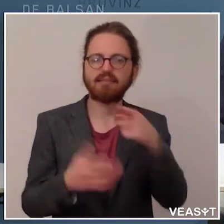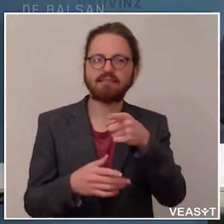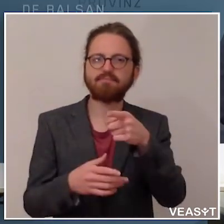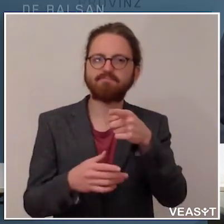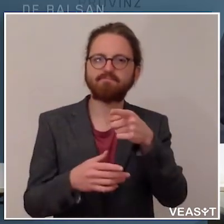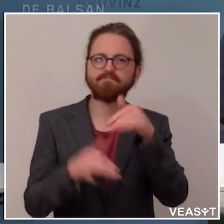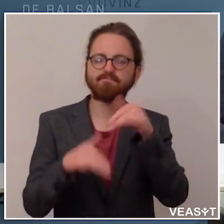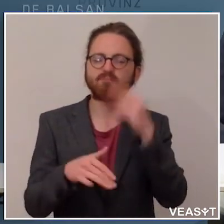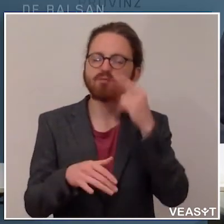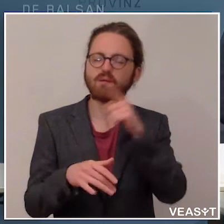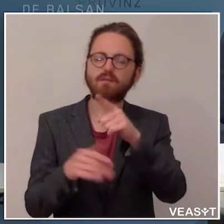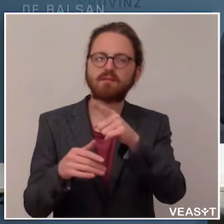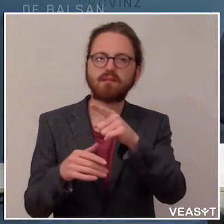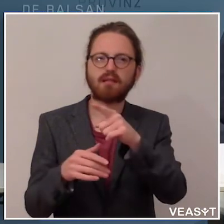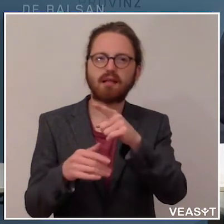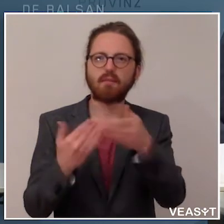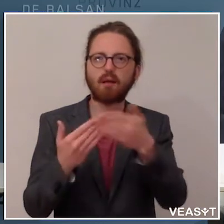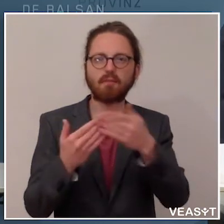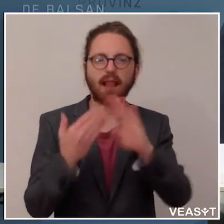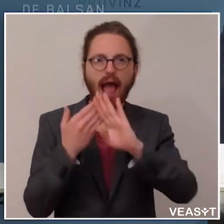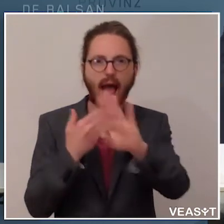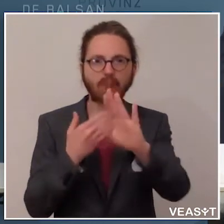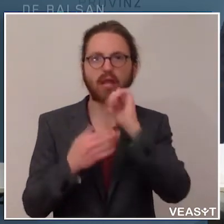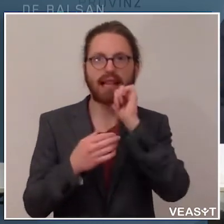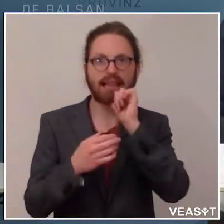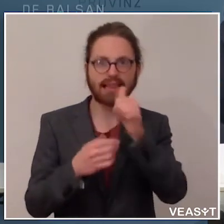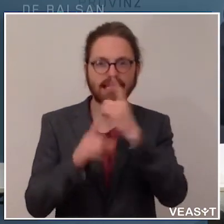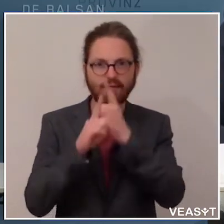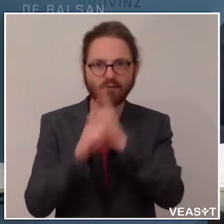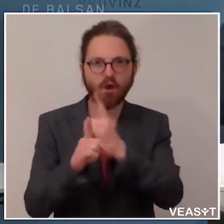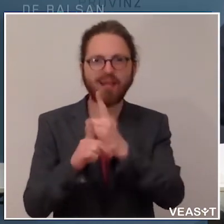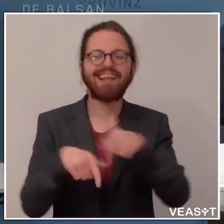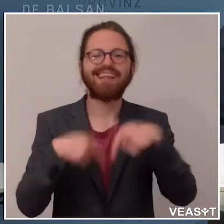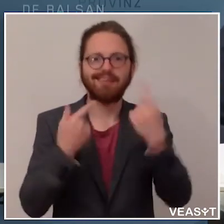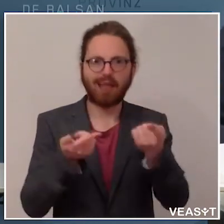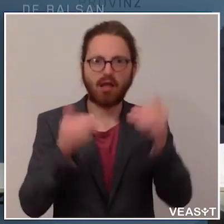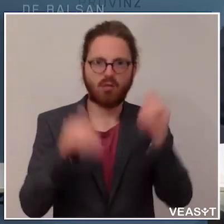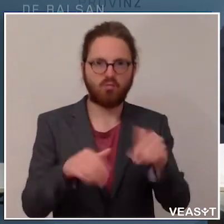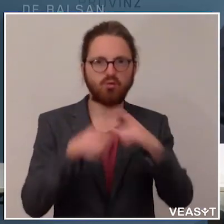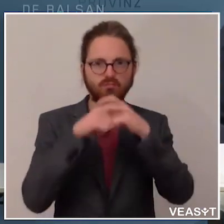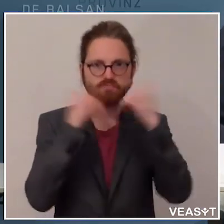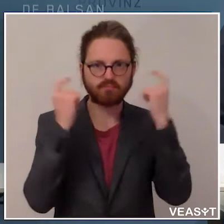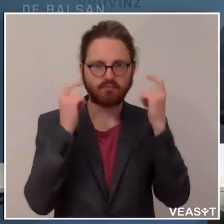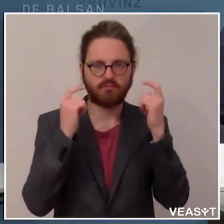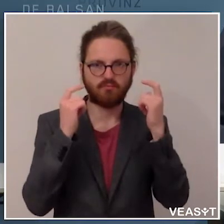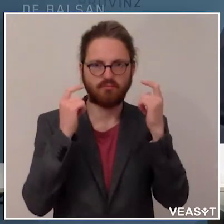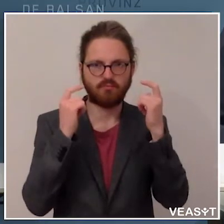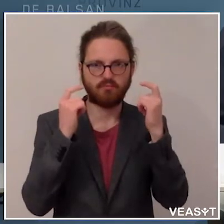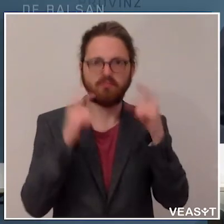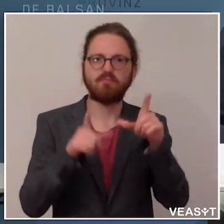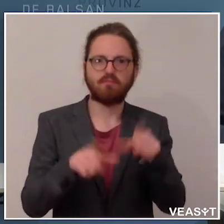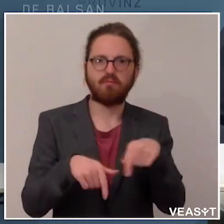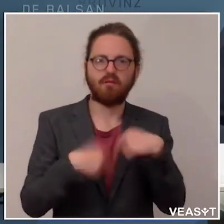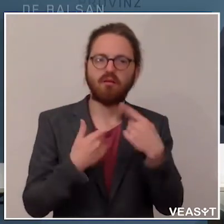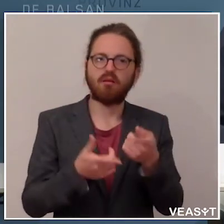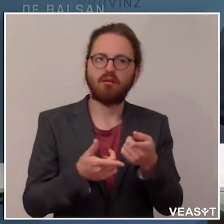wenn man eben den Abstand nicht einhält, dann muss man den Schutz tragen, dann muss man die Schutzmaske tragen.